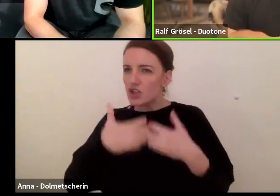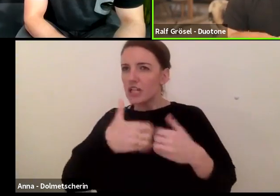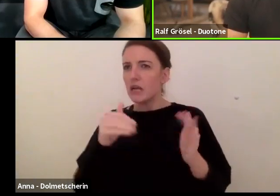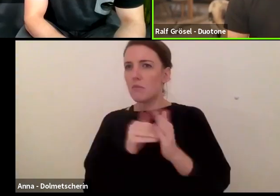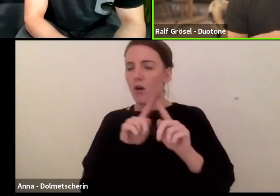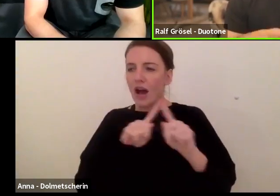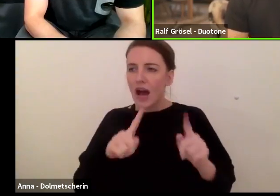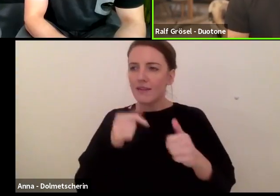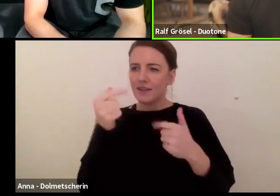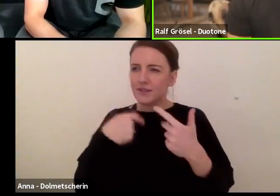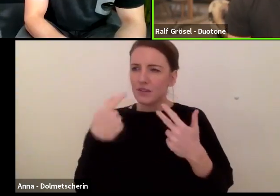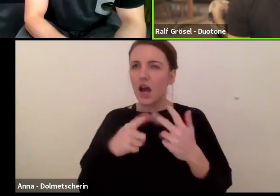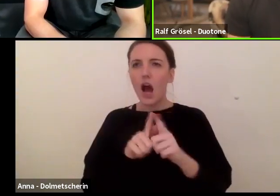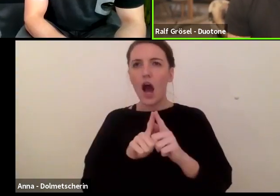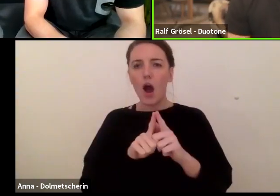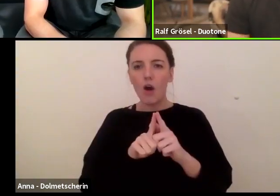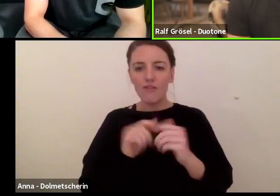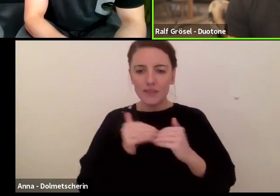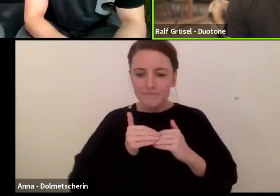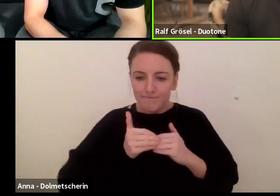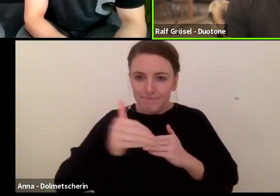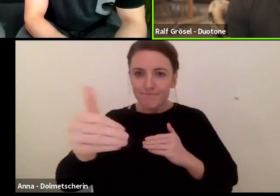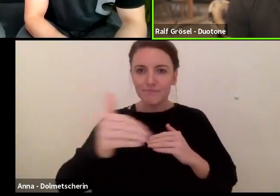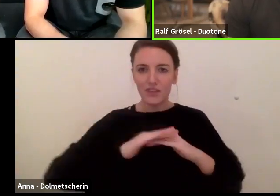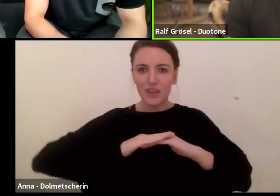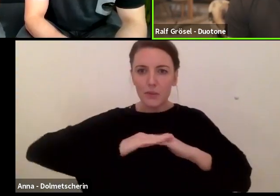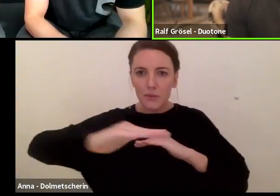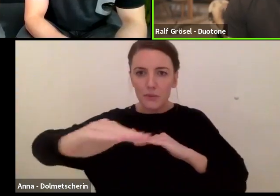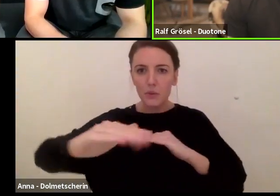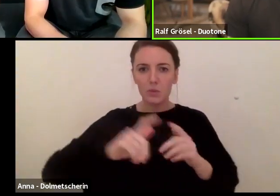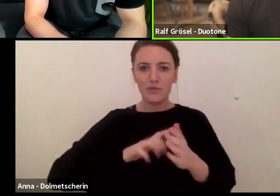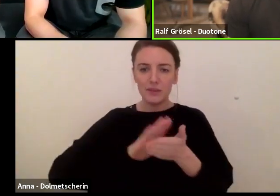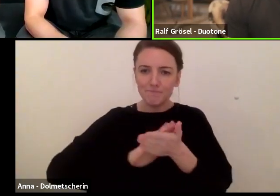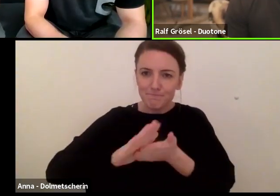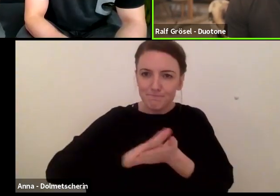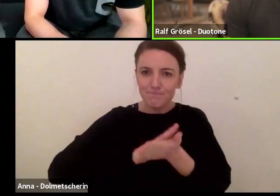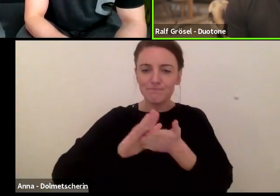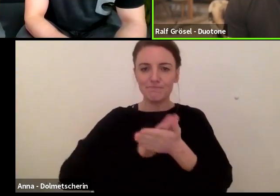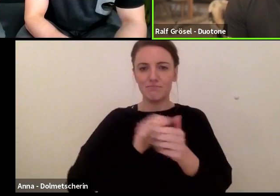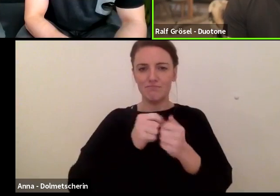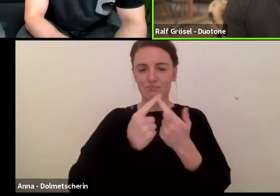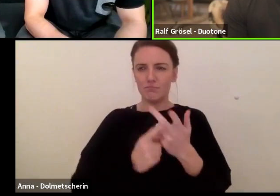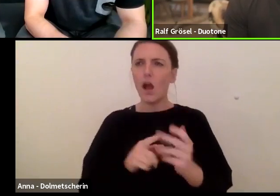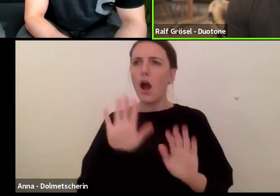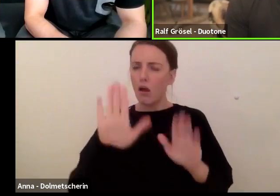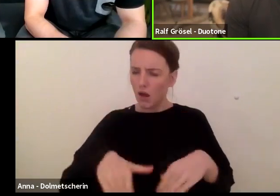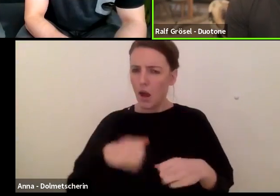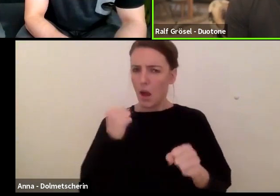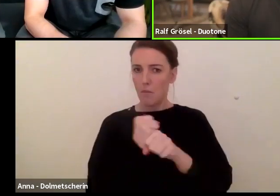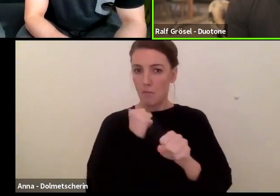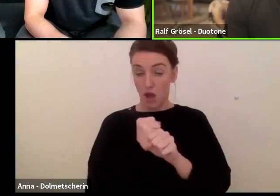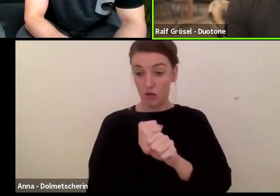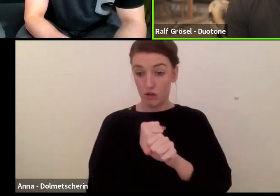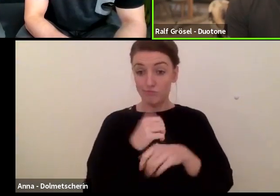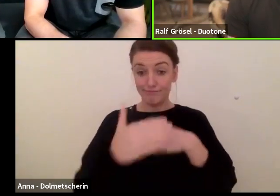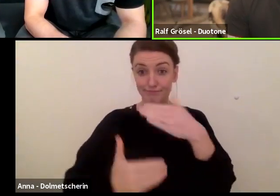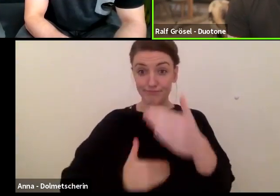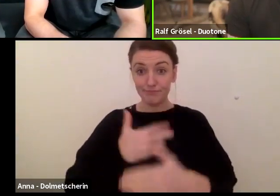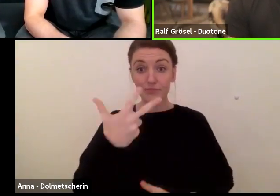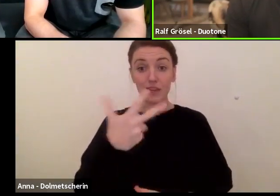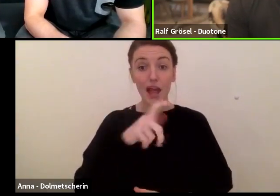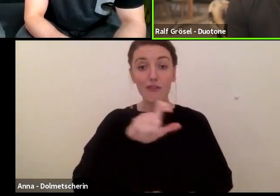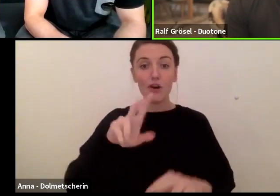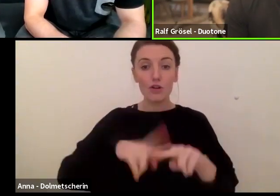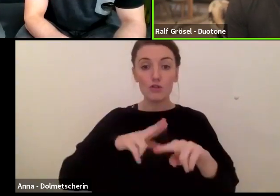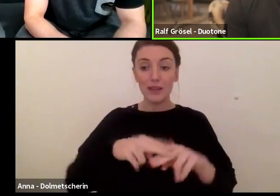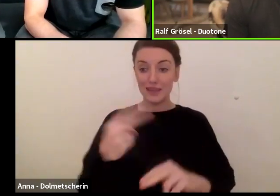legt quasi die Jans anders aus. Dann haben wir eine neue Coating-Maschine. Na, wir machen mal was. Und drei Wochen später riefen mich wieder die